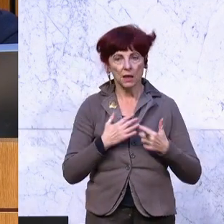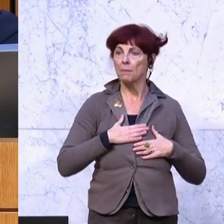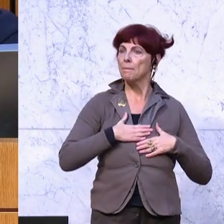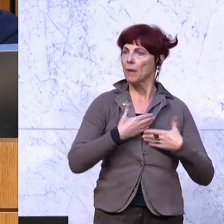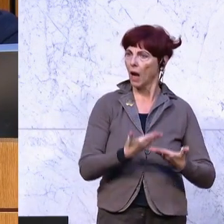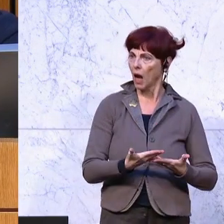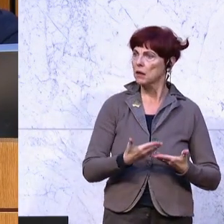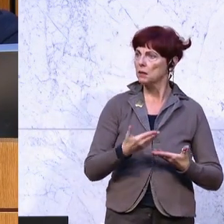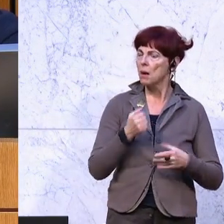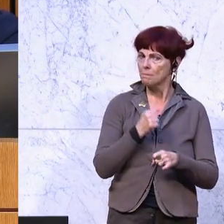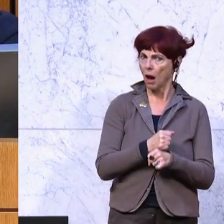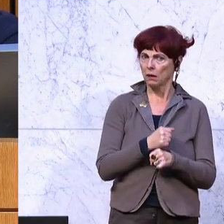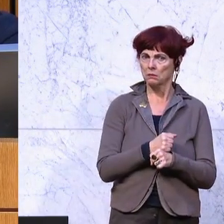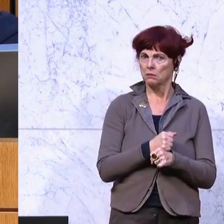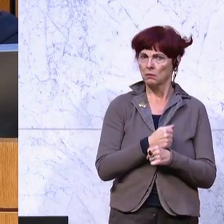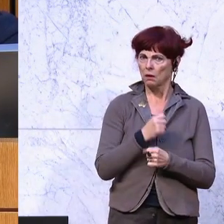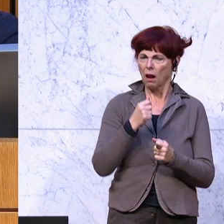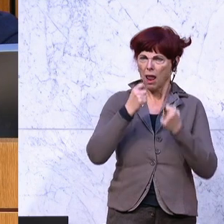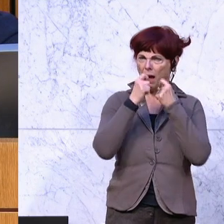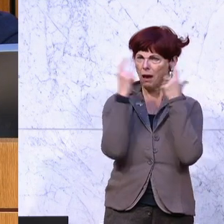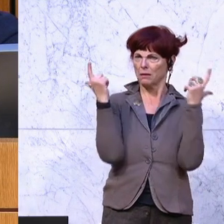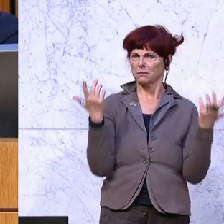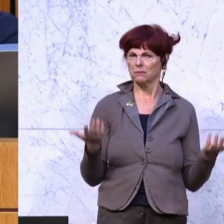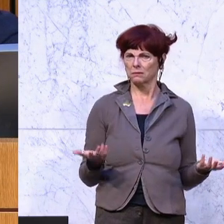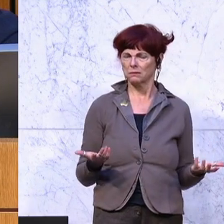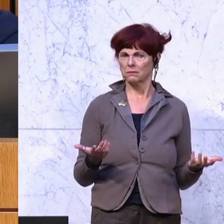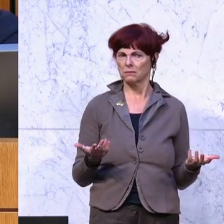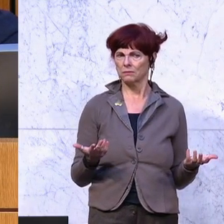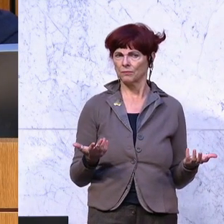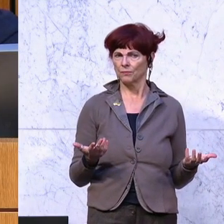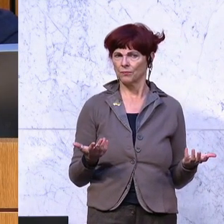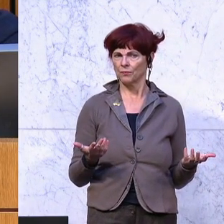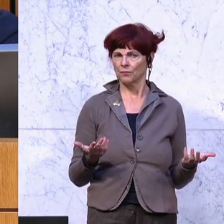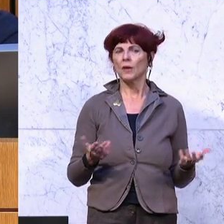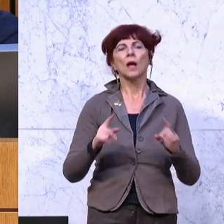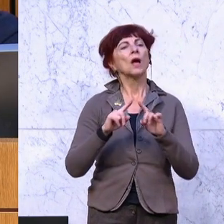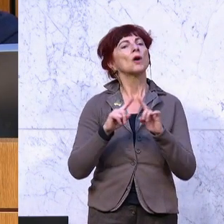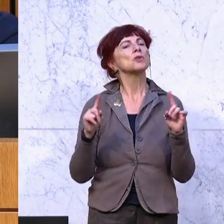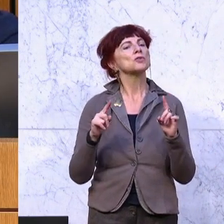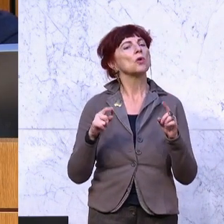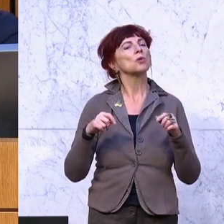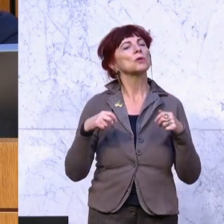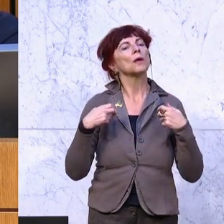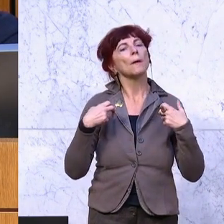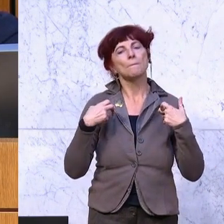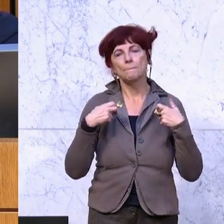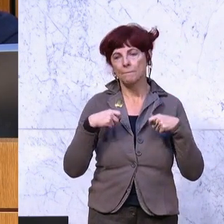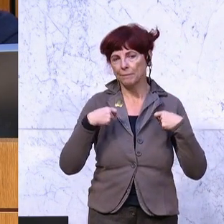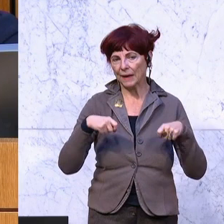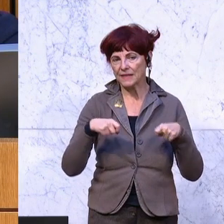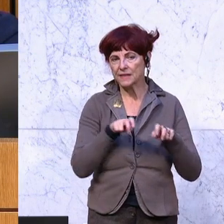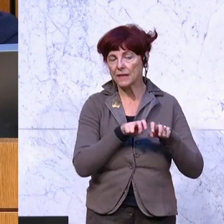das zu tun, ganz klar, dass das auch in einer Sonderpräsidiale umfänglich